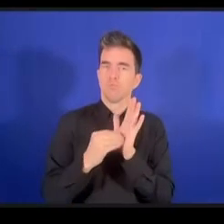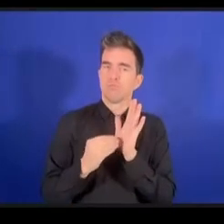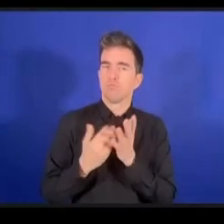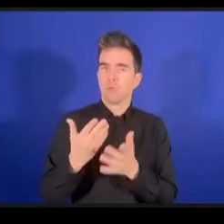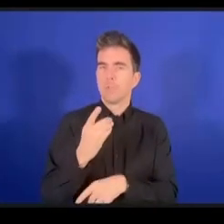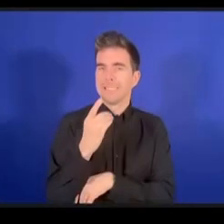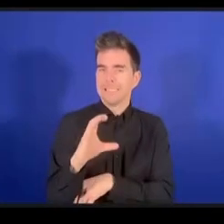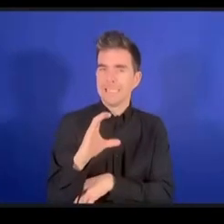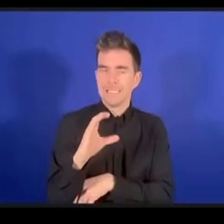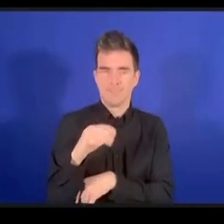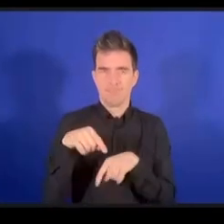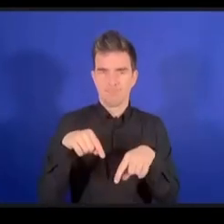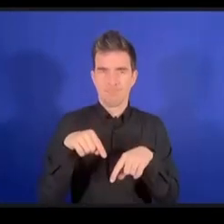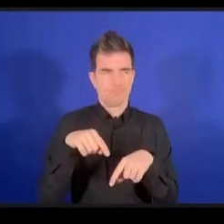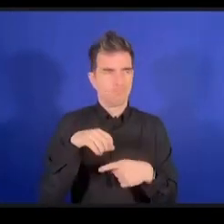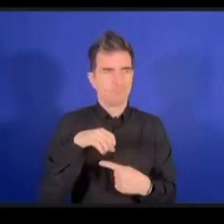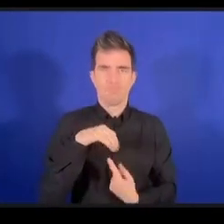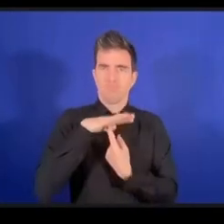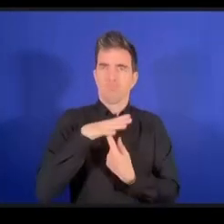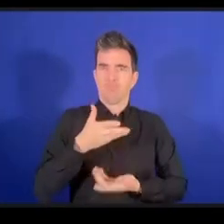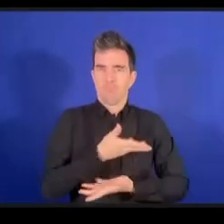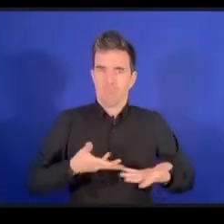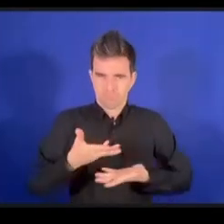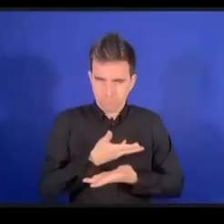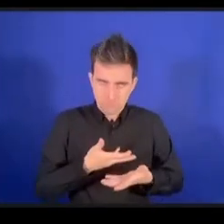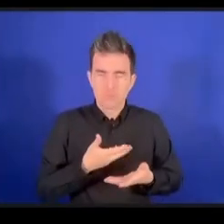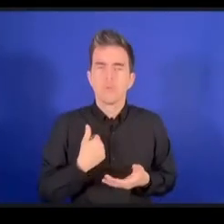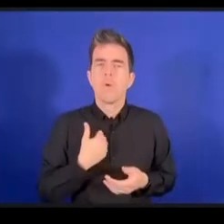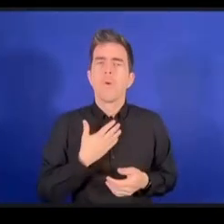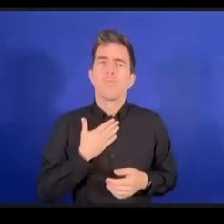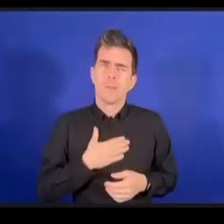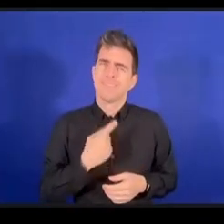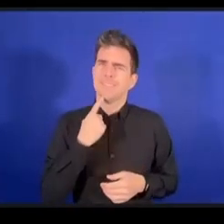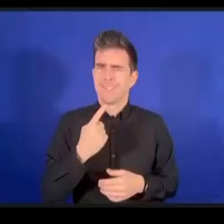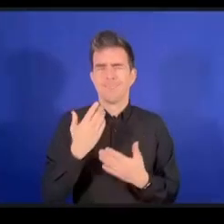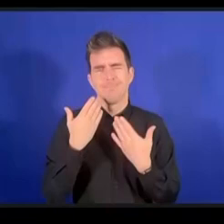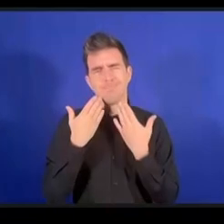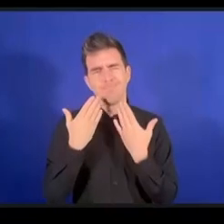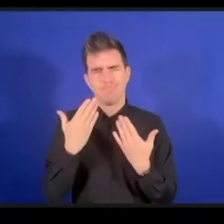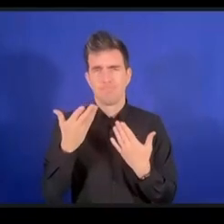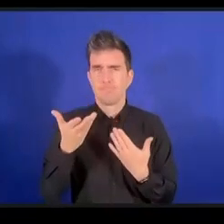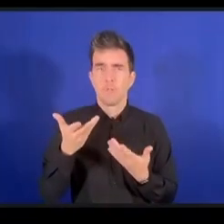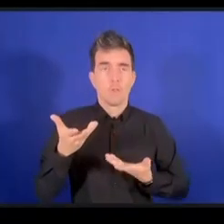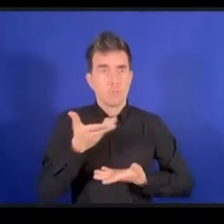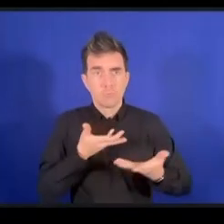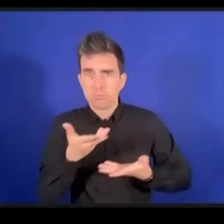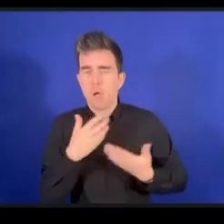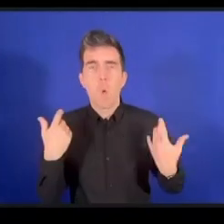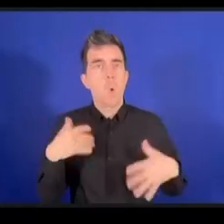الاتلافات الإنترنت والأعمال إضافة إلى المقررة